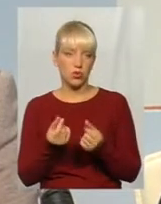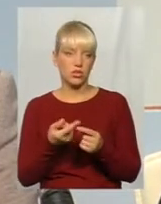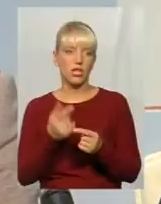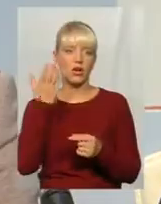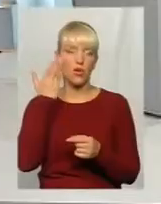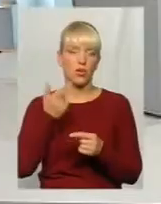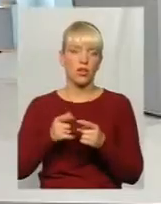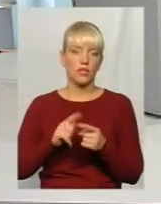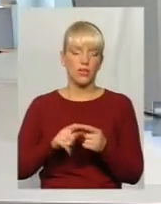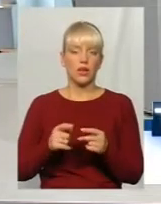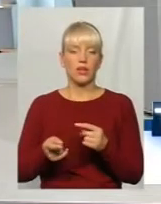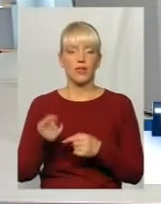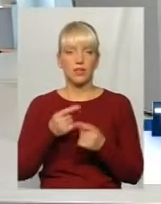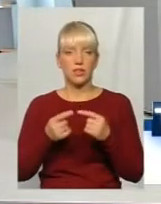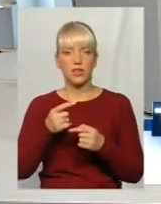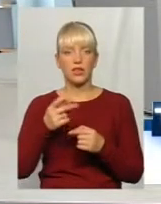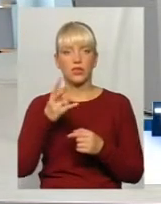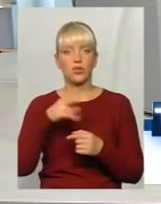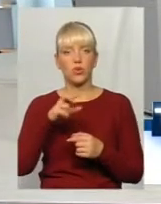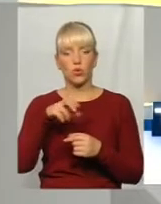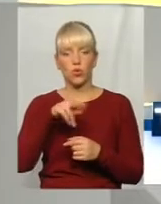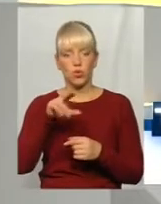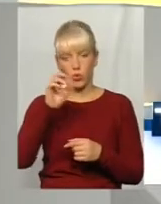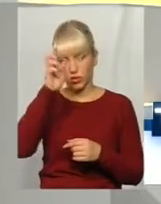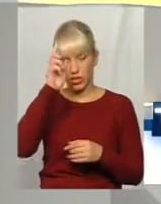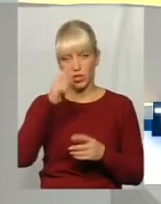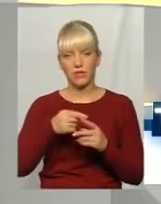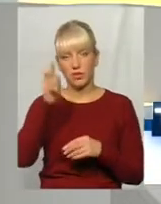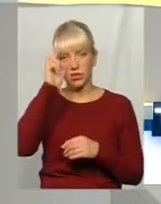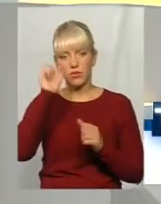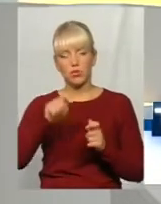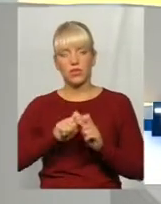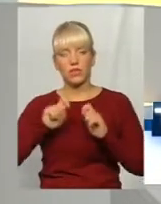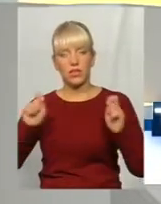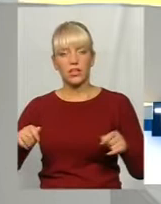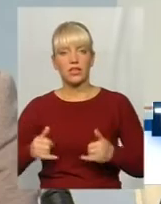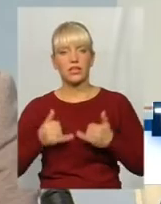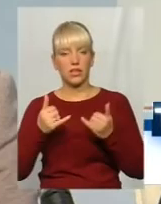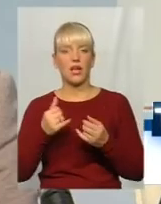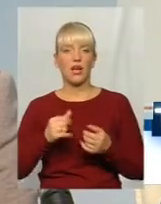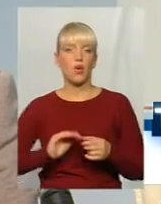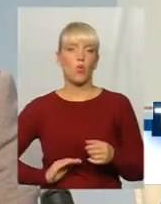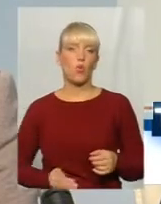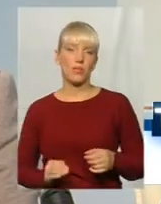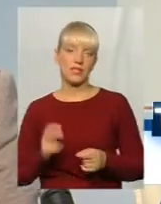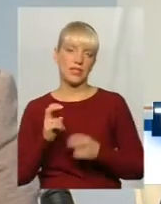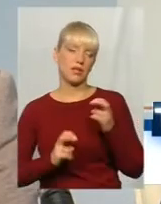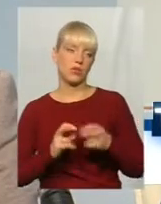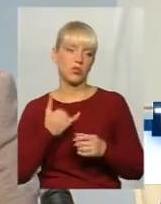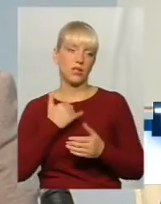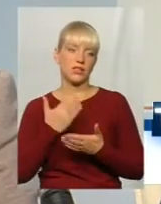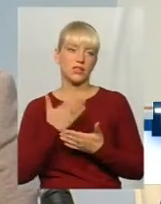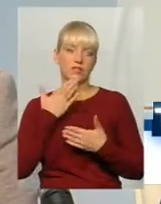приїде до держави в наступному році, то держава вже зможе відкрити її для комерційних підприємств, в нас вже є звернення від